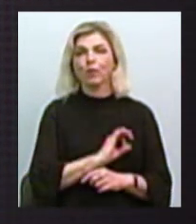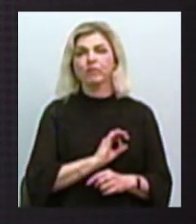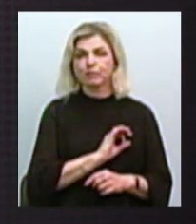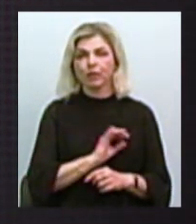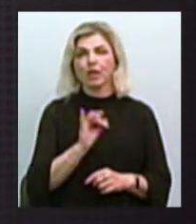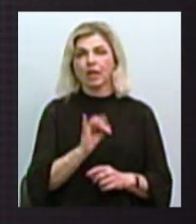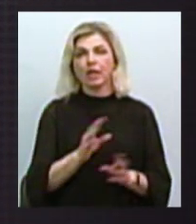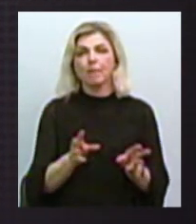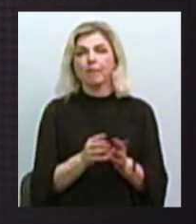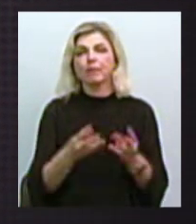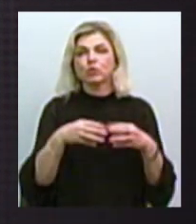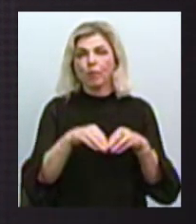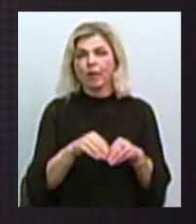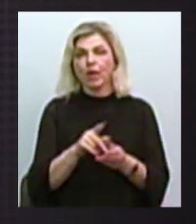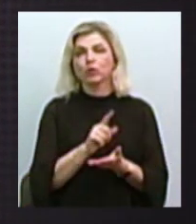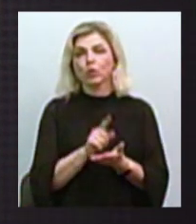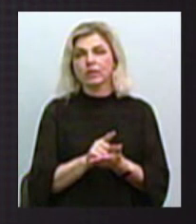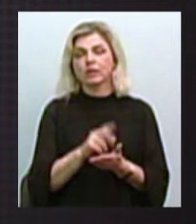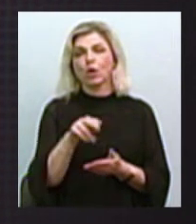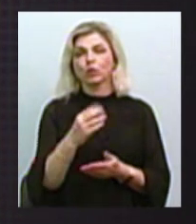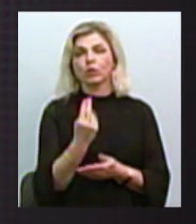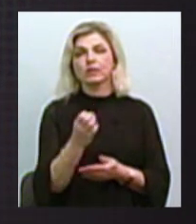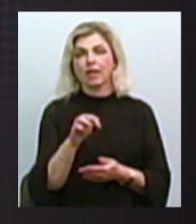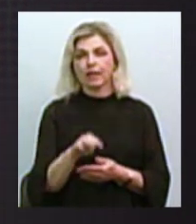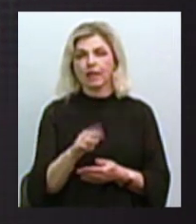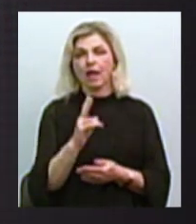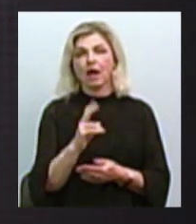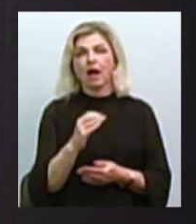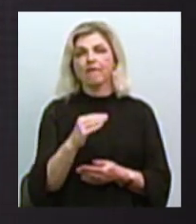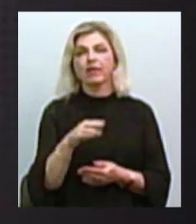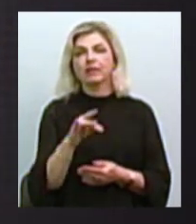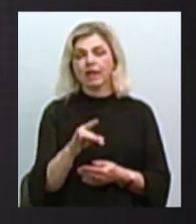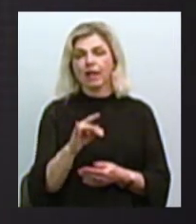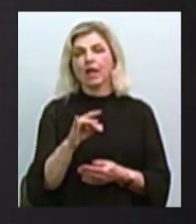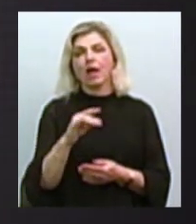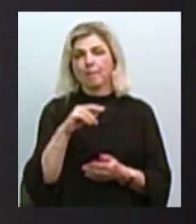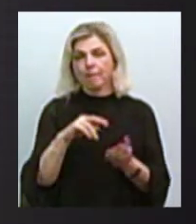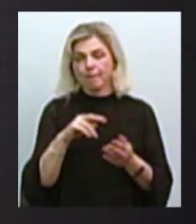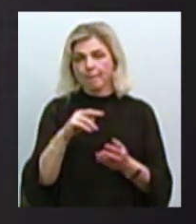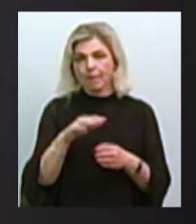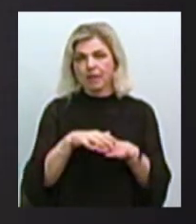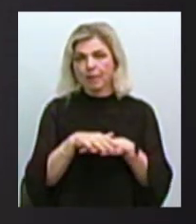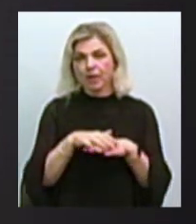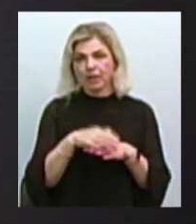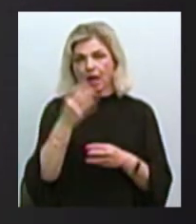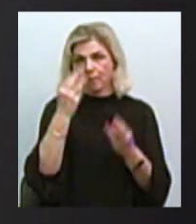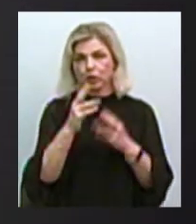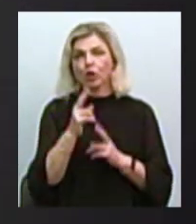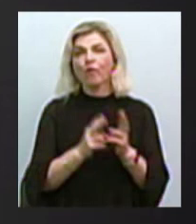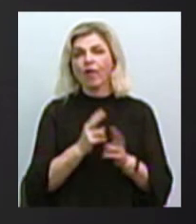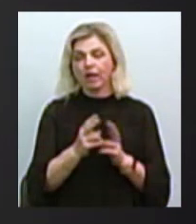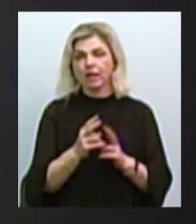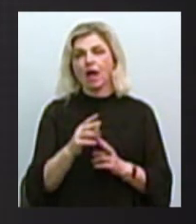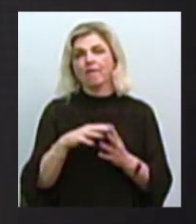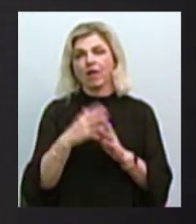та за сумісництвом на посаді доцентра кафедри економічної кибернетики і математичного моделювання в Миколаївському національному